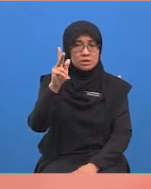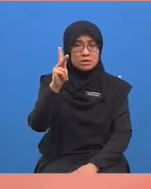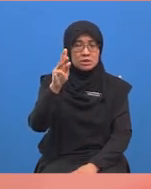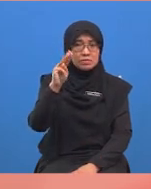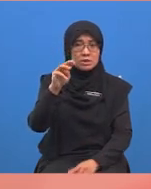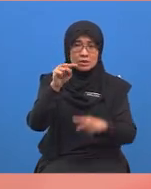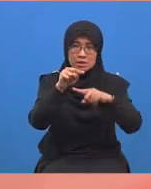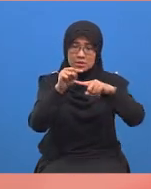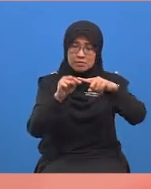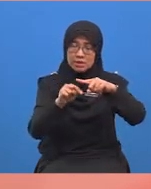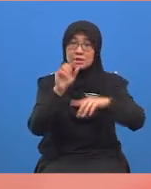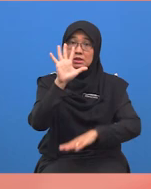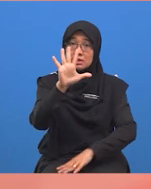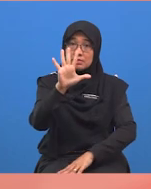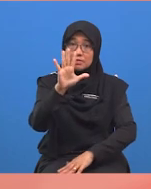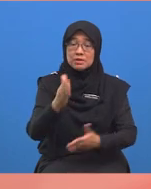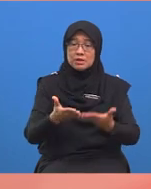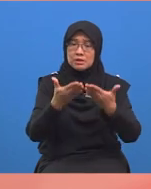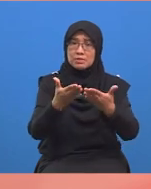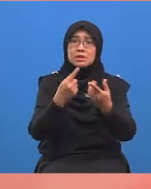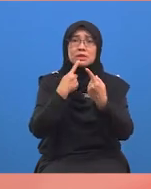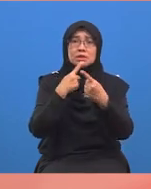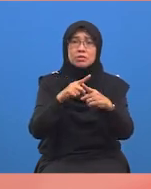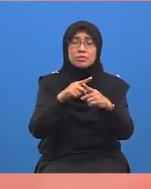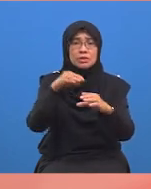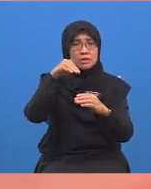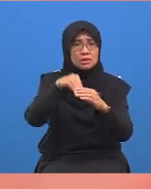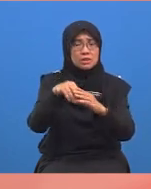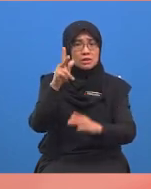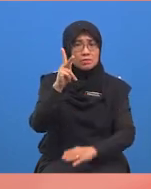Berikan jawapan dalam kilometer dan meter.